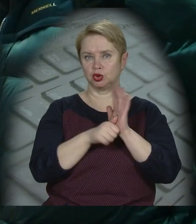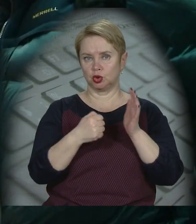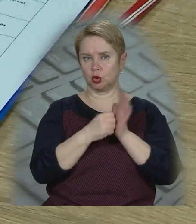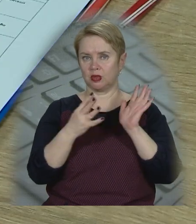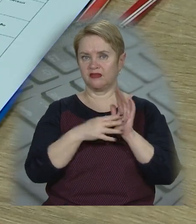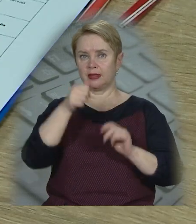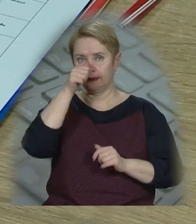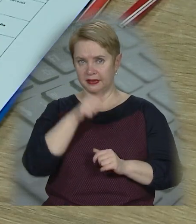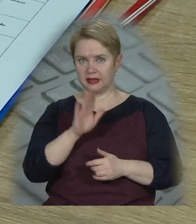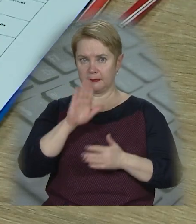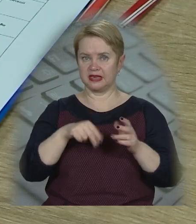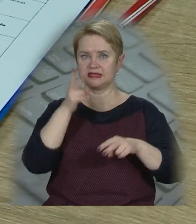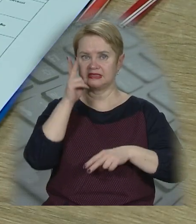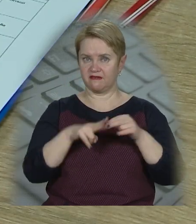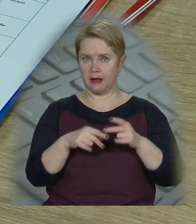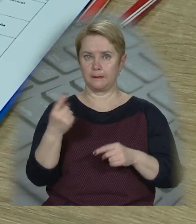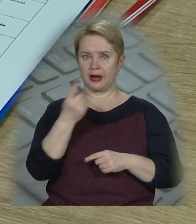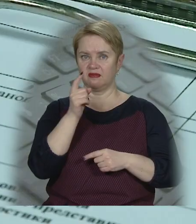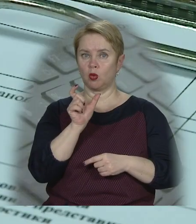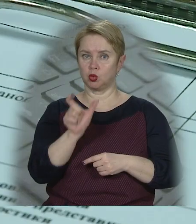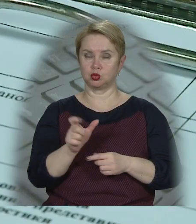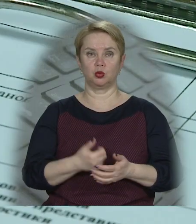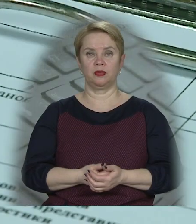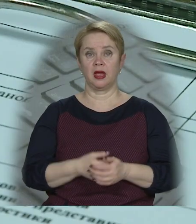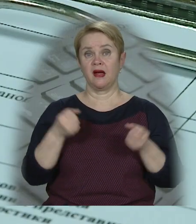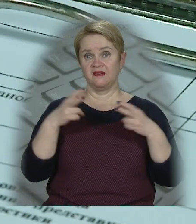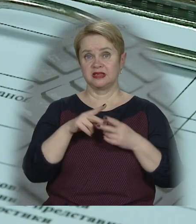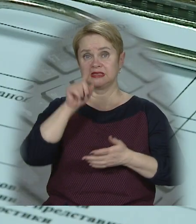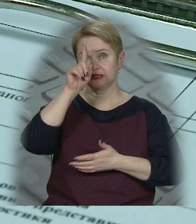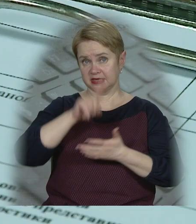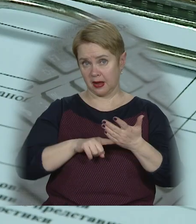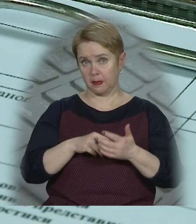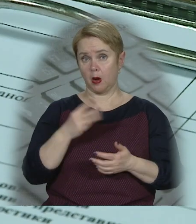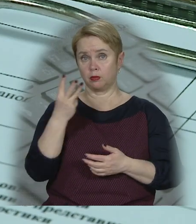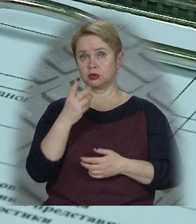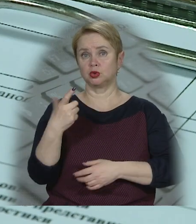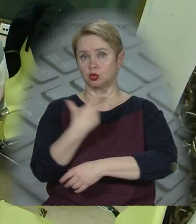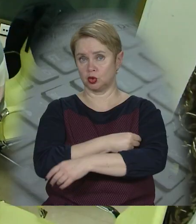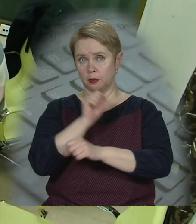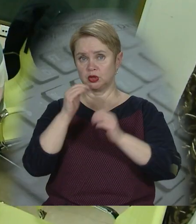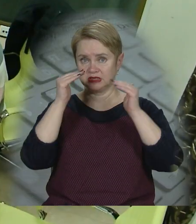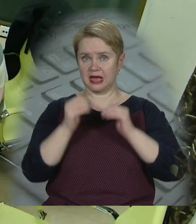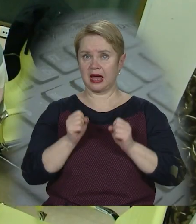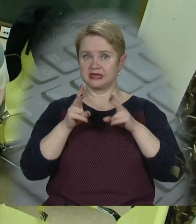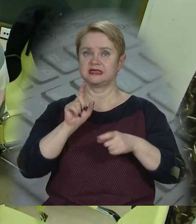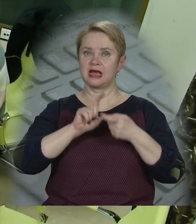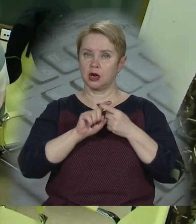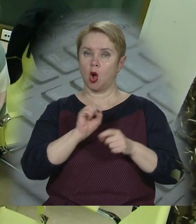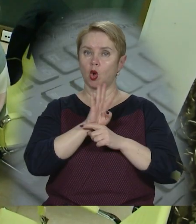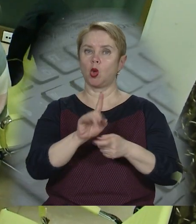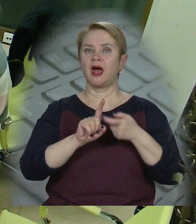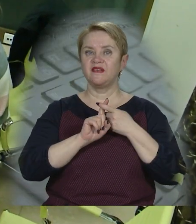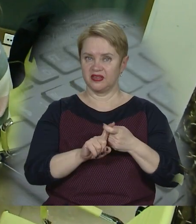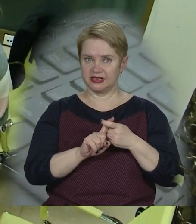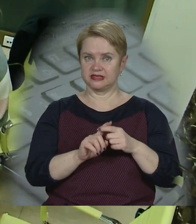– від 6 до 9 місяців після завершення первинного курсу. Фахівці запевняють, бустерна доза може знизити ризик зараження